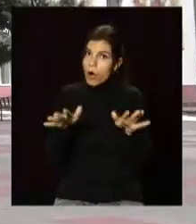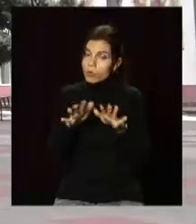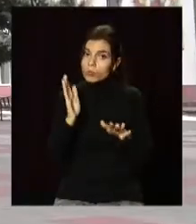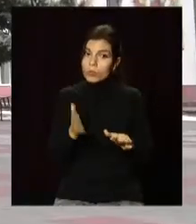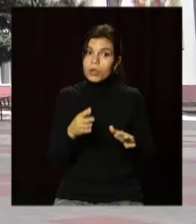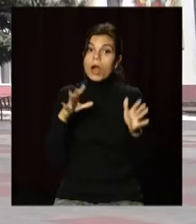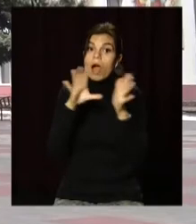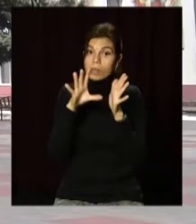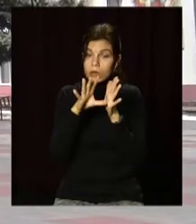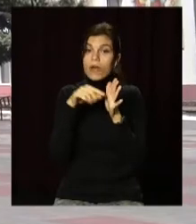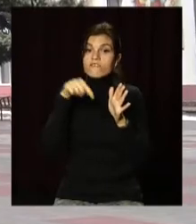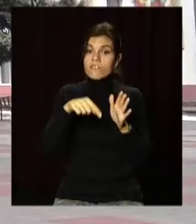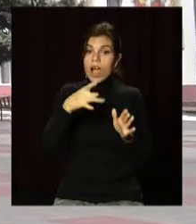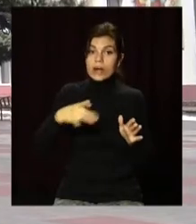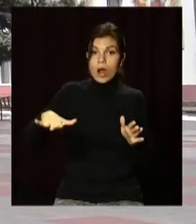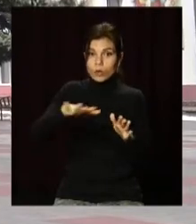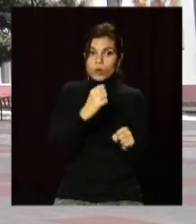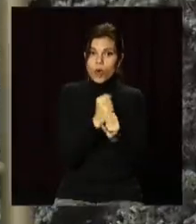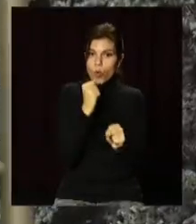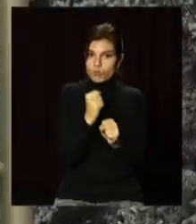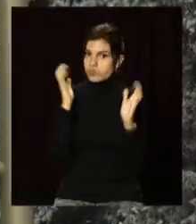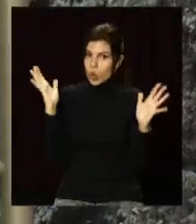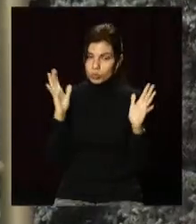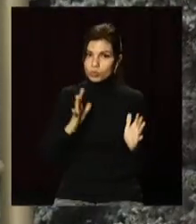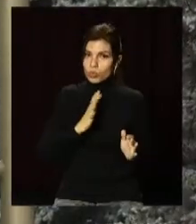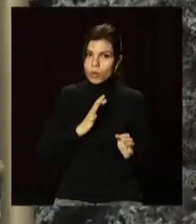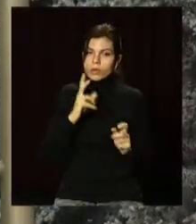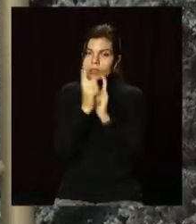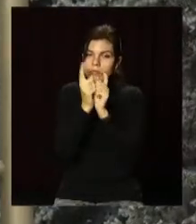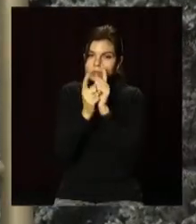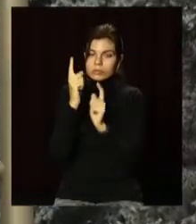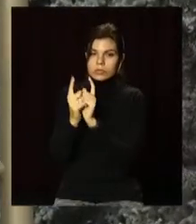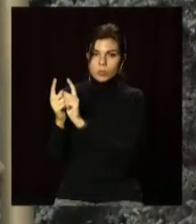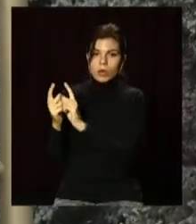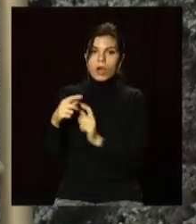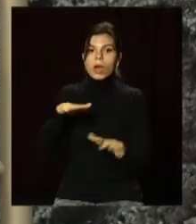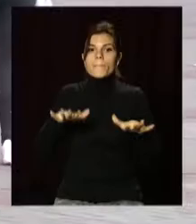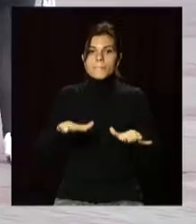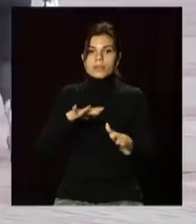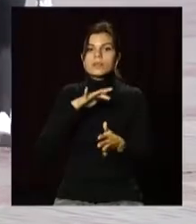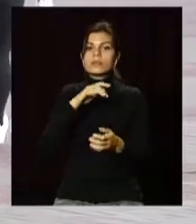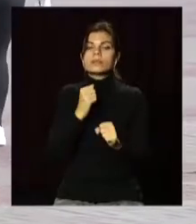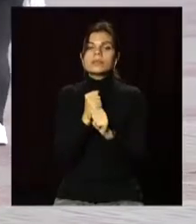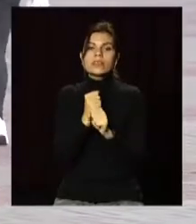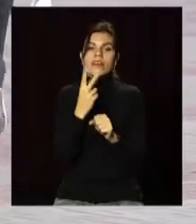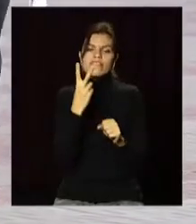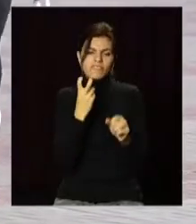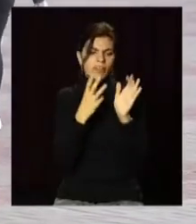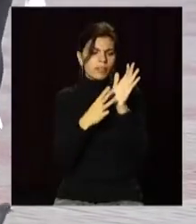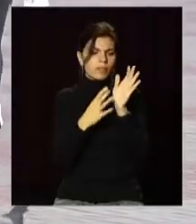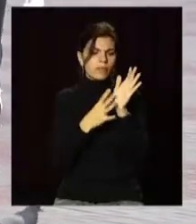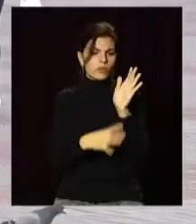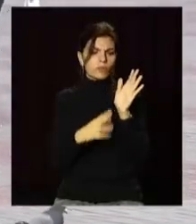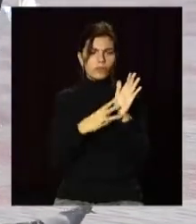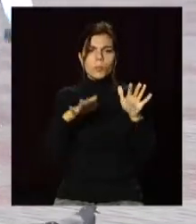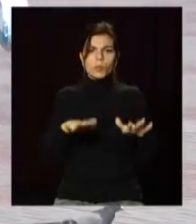електромереж провели в цих районах великий комплекс робіт з модернізації мереж. Міські служби зміцнили мережі у 198 житлових